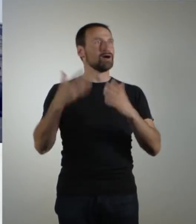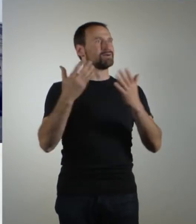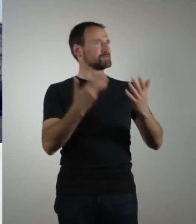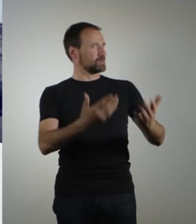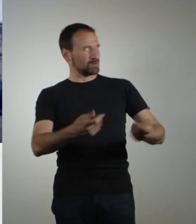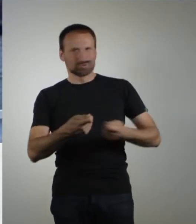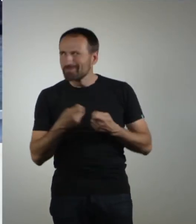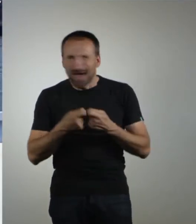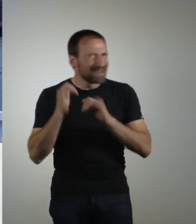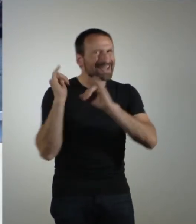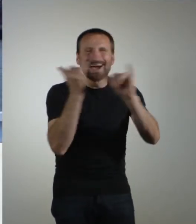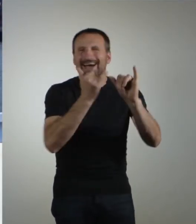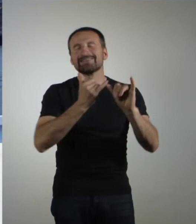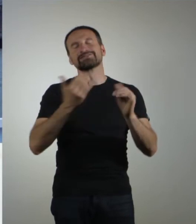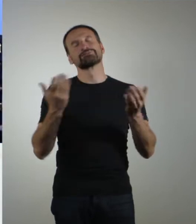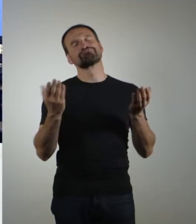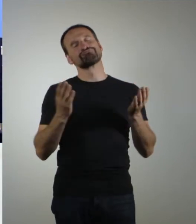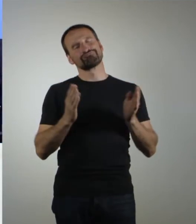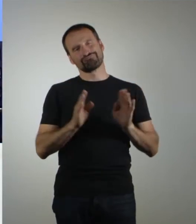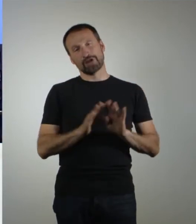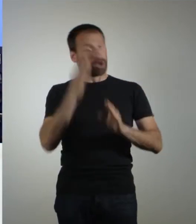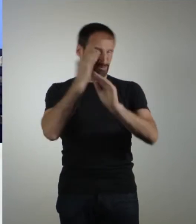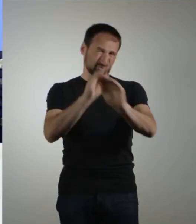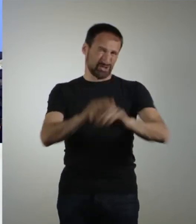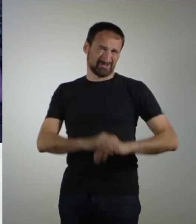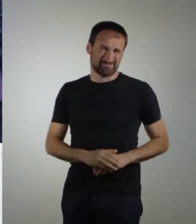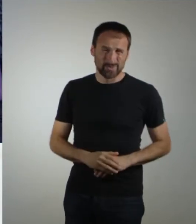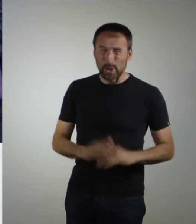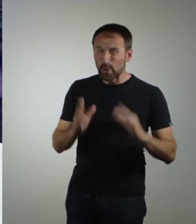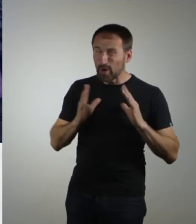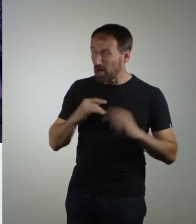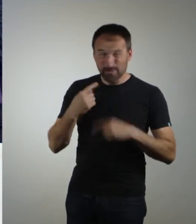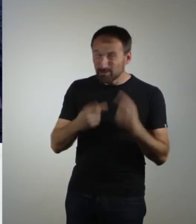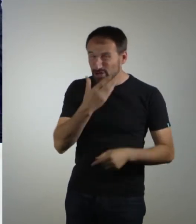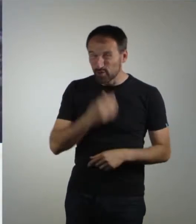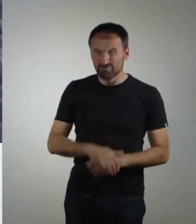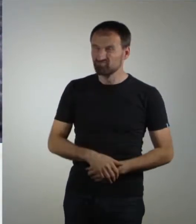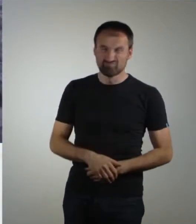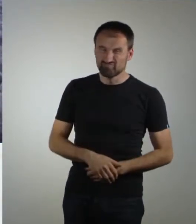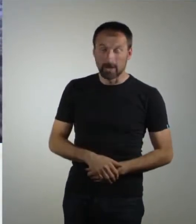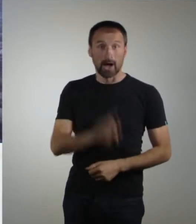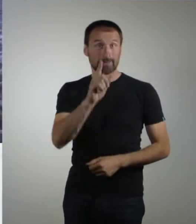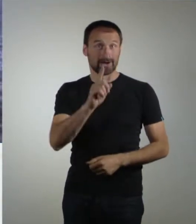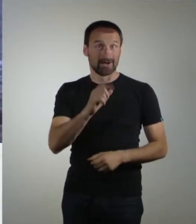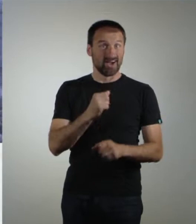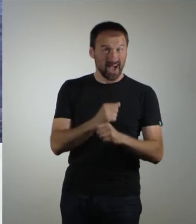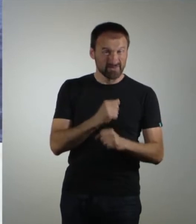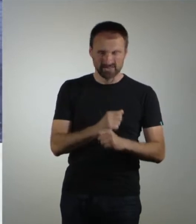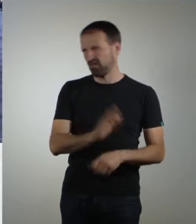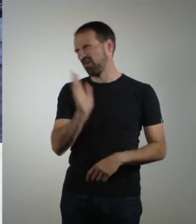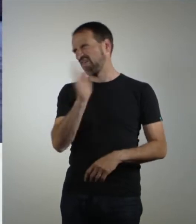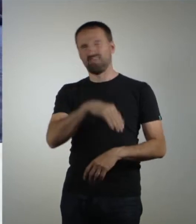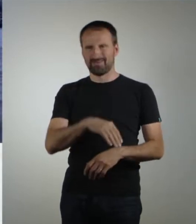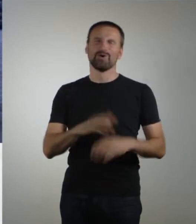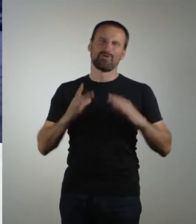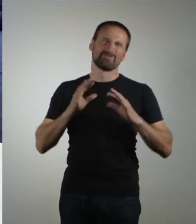Und so geht eine spannende Reise zu Ende. Ich sag's euch Leute, Urlaub ist auch nicht immer schön. Aber besser als arbeiten allemal.